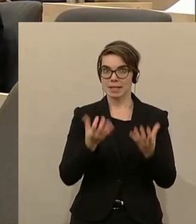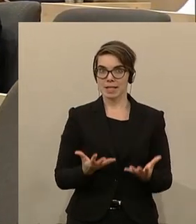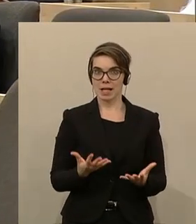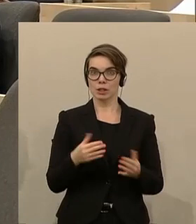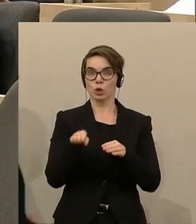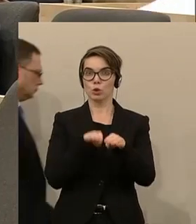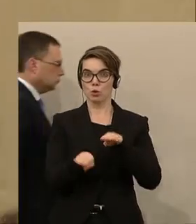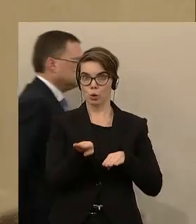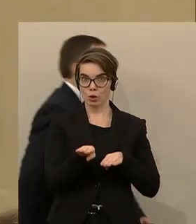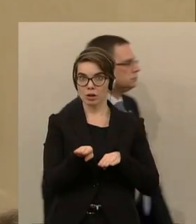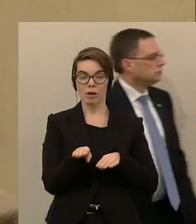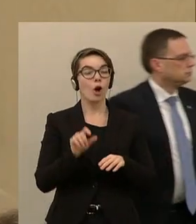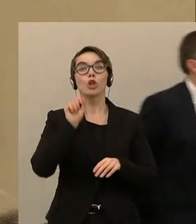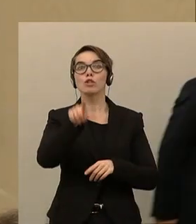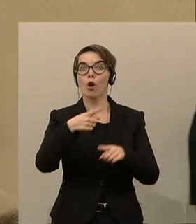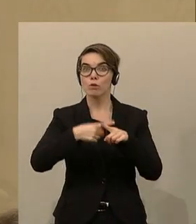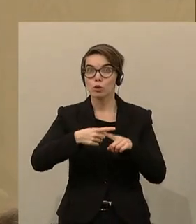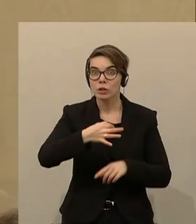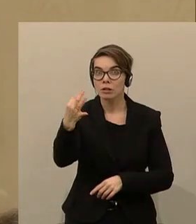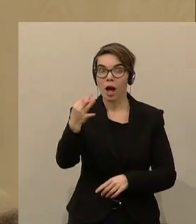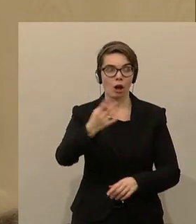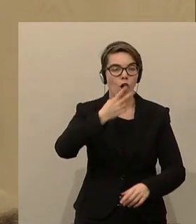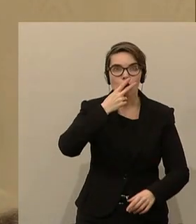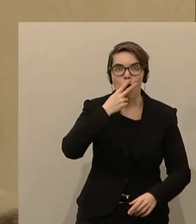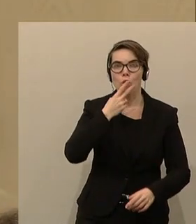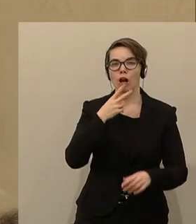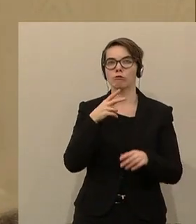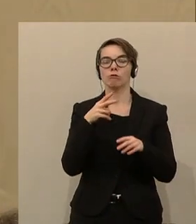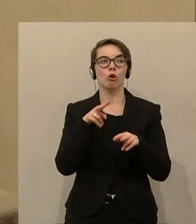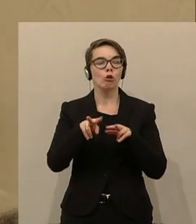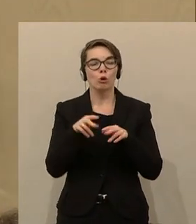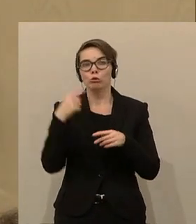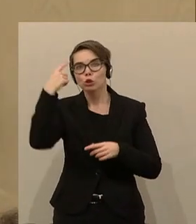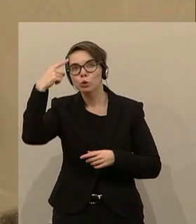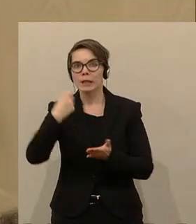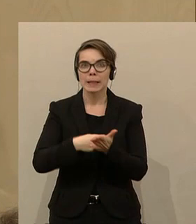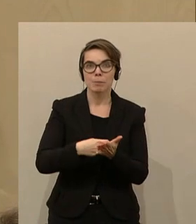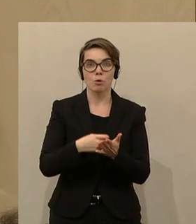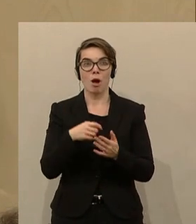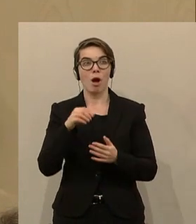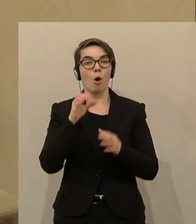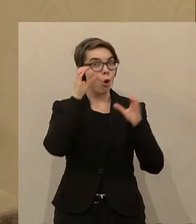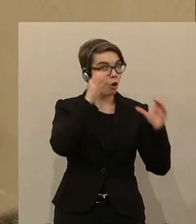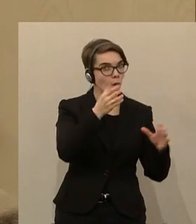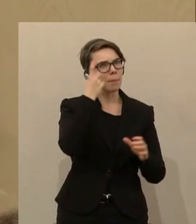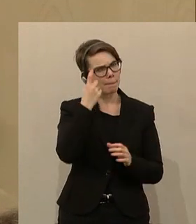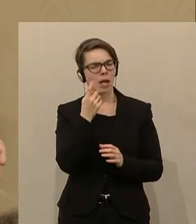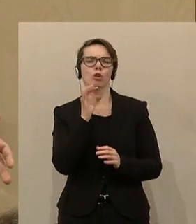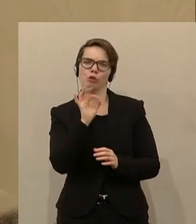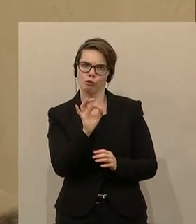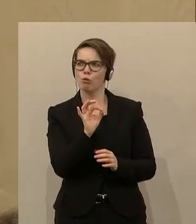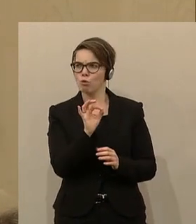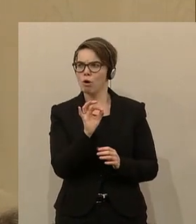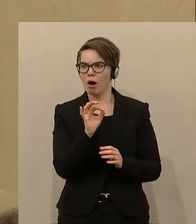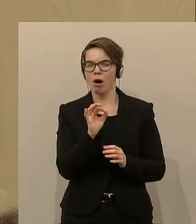Zwölf-Stunden-Tag, Rauchen, Studiengebühren, Bildungsrückstritt. Die ÖVP hat plakatiert, sie ist für einen kleinen Mann da. Was ist